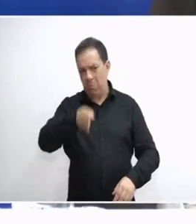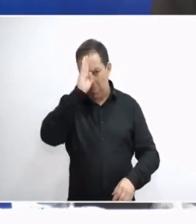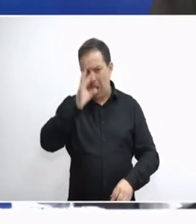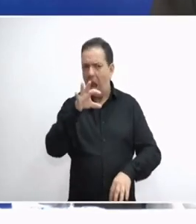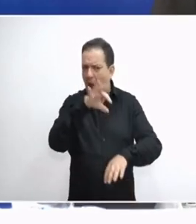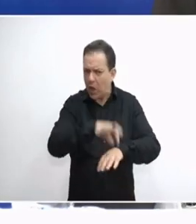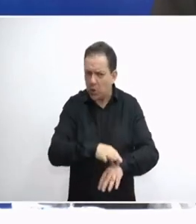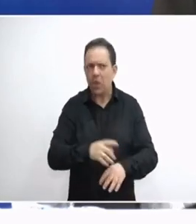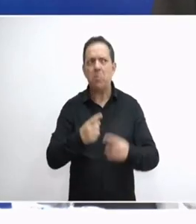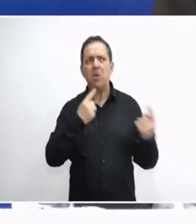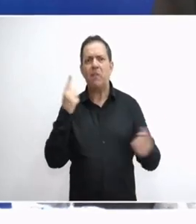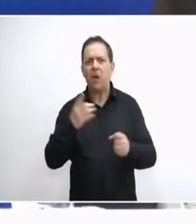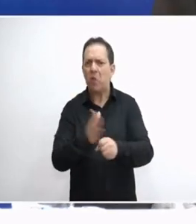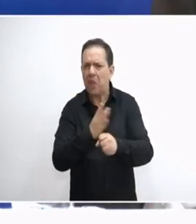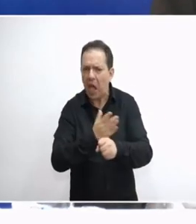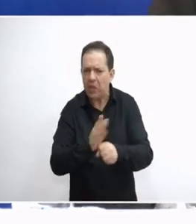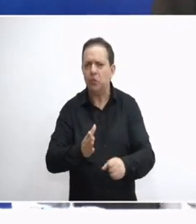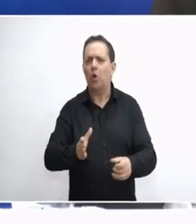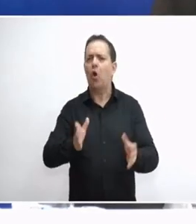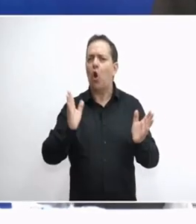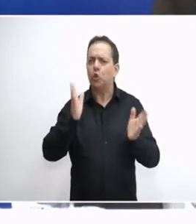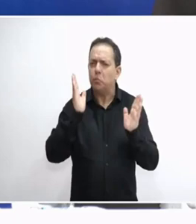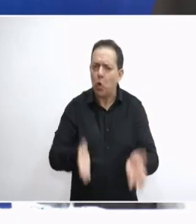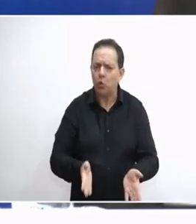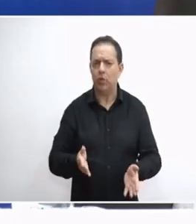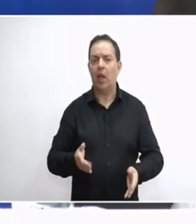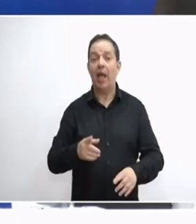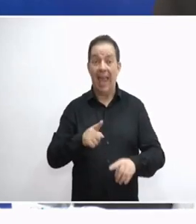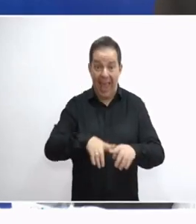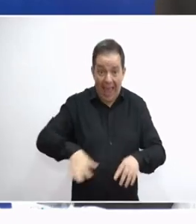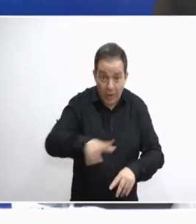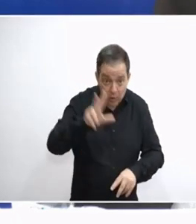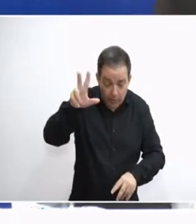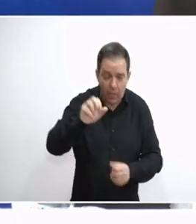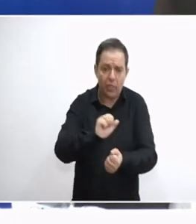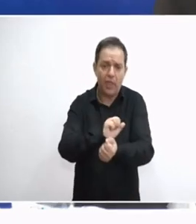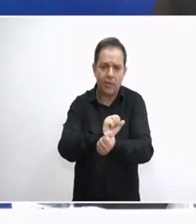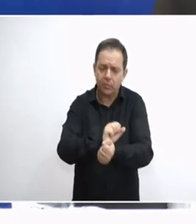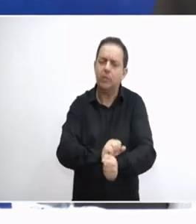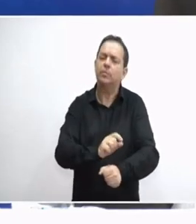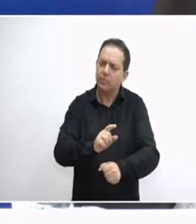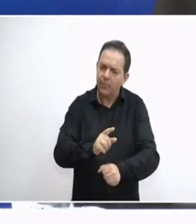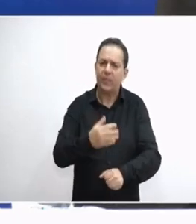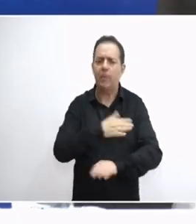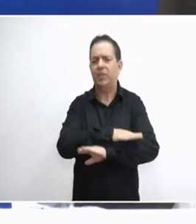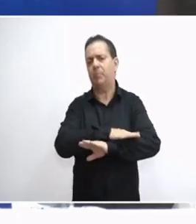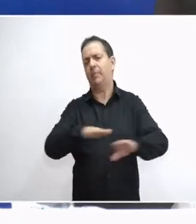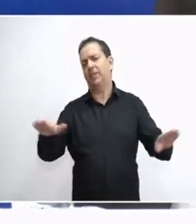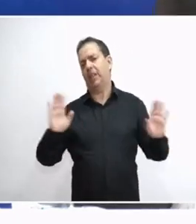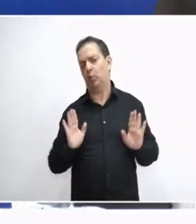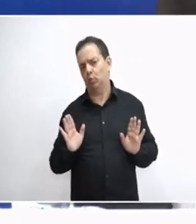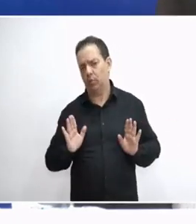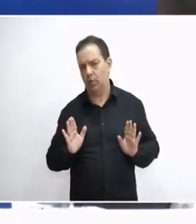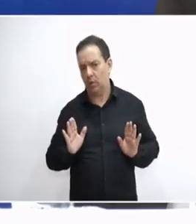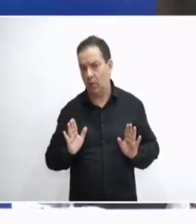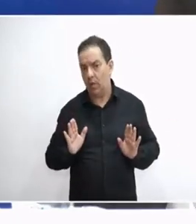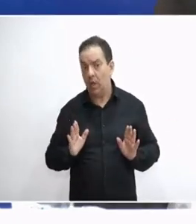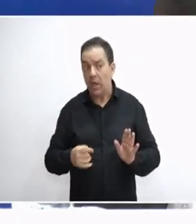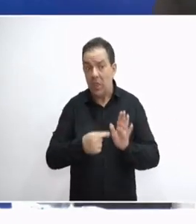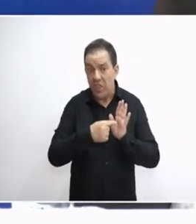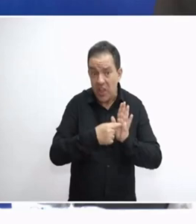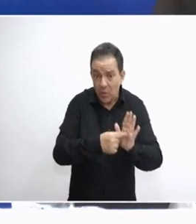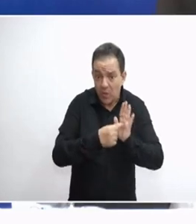και φυσικά ένα περιβάλλον να το διαλύσουν όσο πιο πολύ μπορούν. Η Ελλήνιο Συνέλευση δεσμεύεται ότι κάποιες τέτοιες γλύσεις θα πρέπει να σταματήσουν, εφόσον